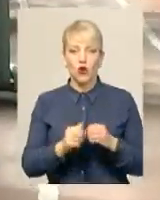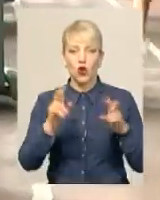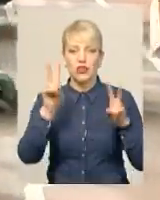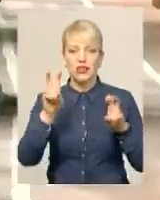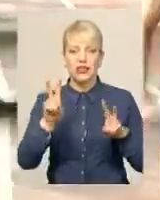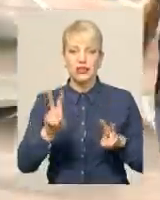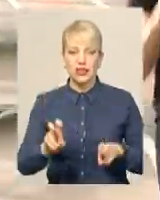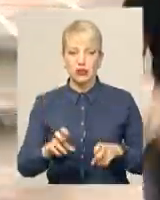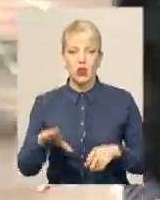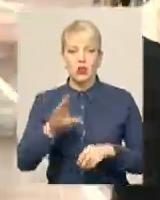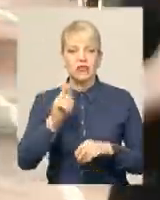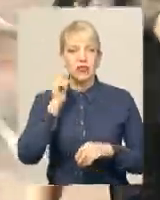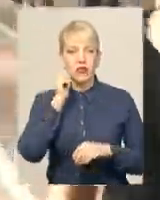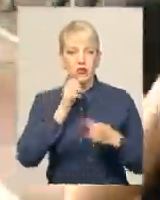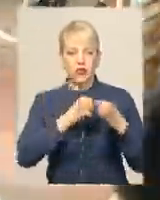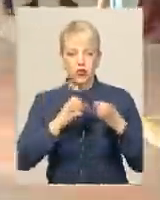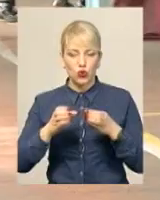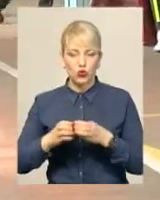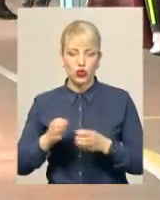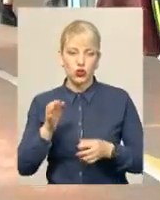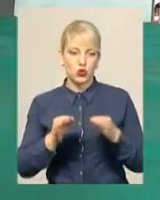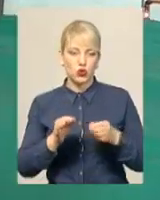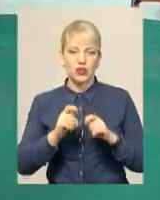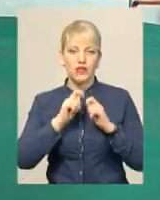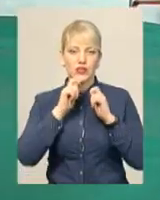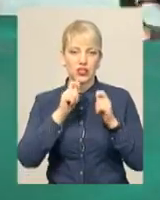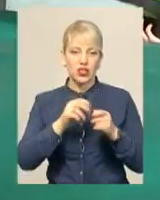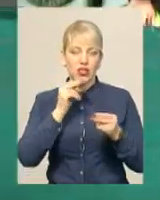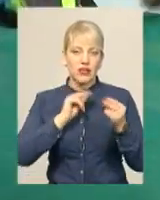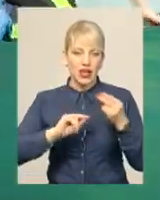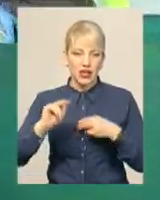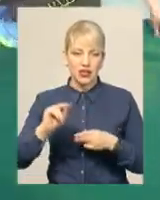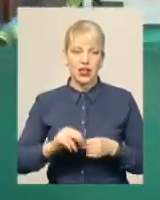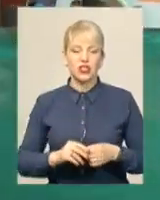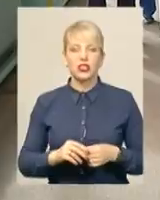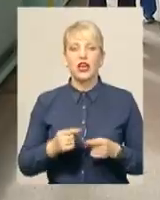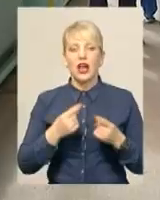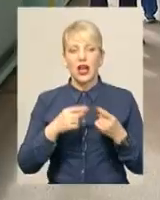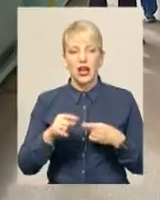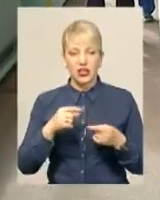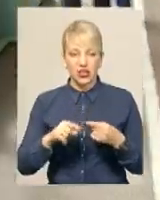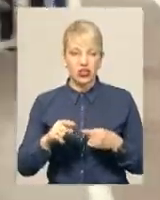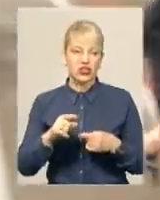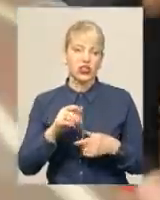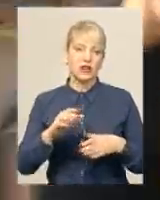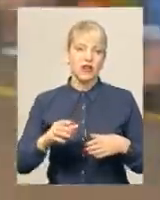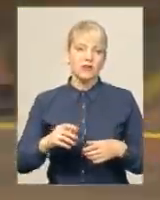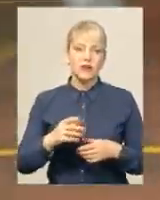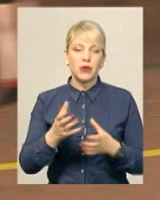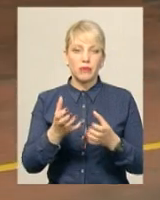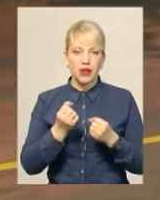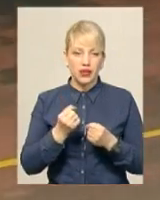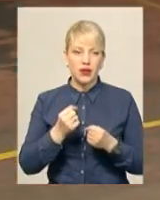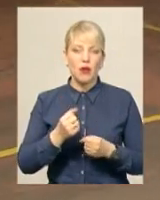всіх вікових групах суддівська колегія визначала і нагороджувала кращих. Решта отримали мотивацію тренуватися та покращувати майстерність. Світлана Поробок,